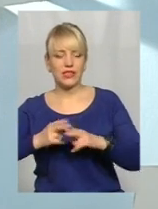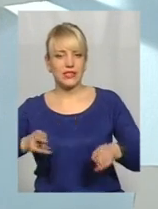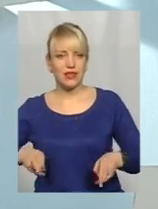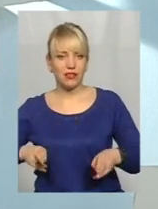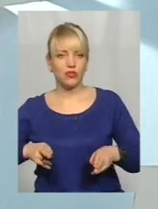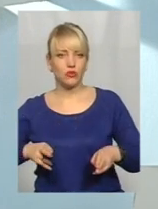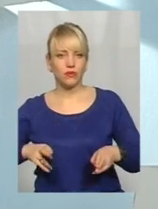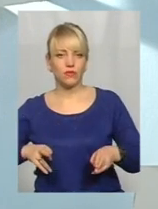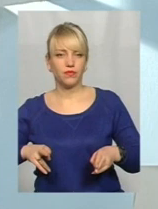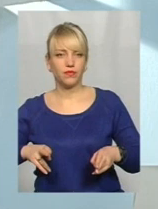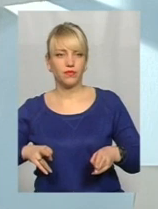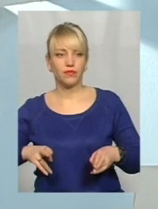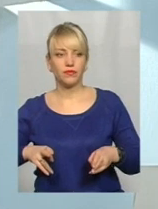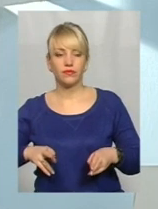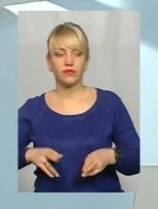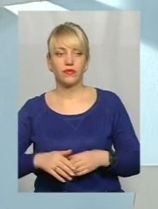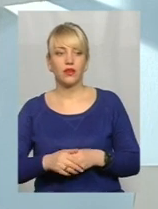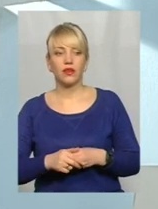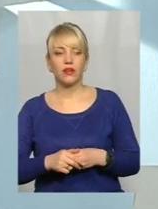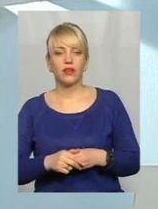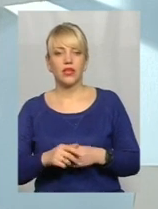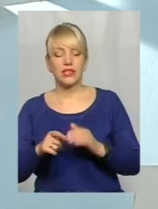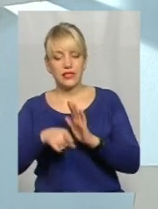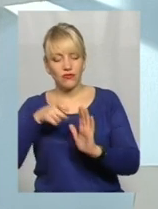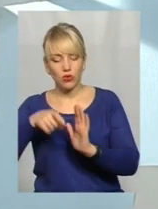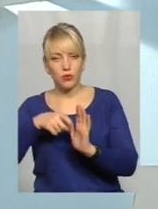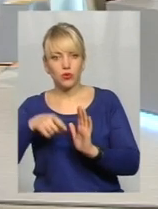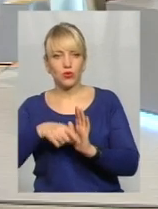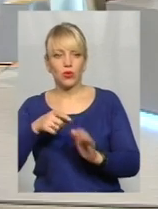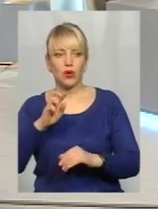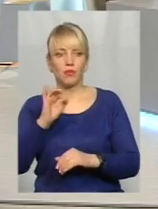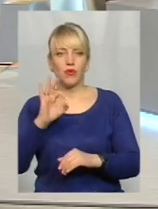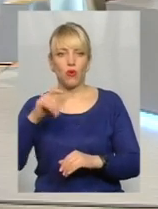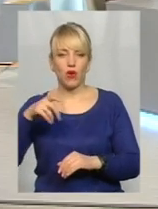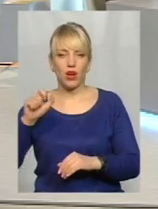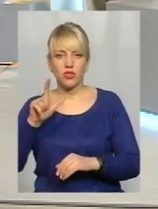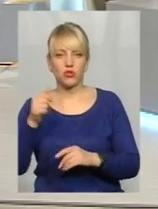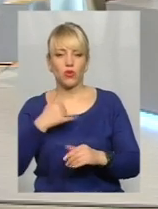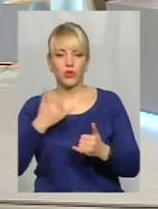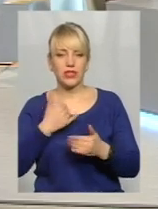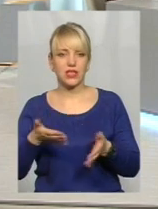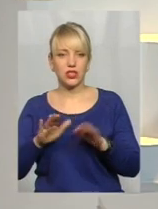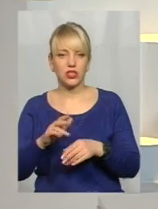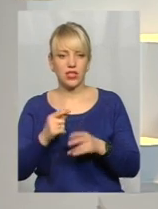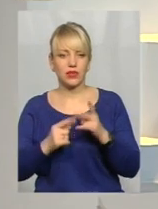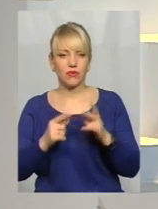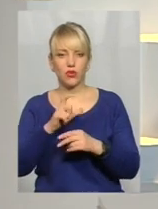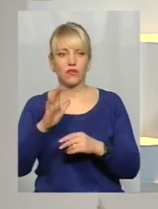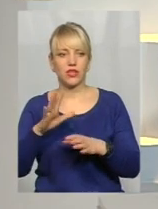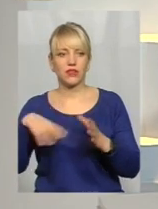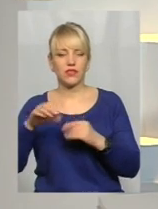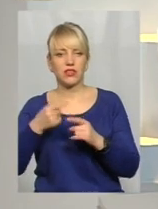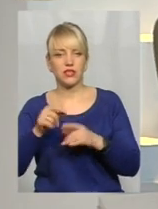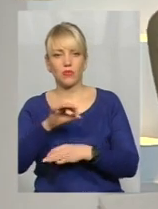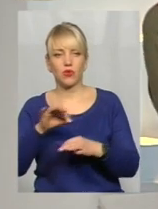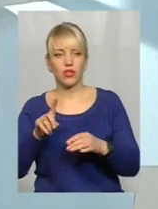вибудку біогазу. Степан, у нас залишається буквально півтори хвилинки. От усі ті проєкти,